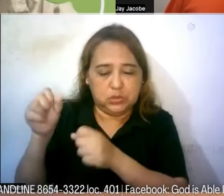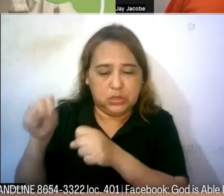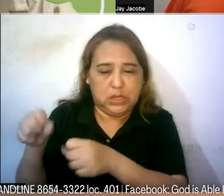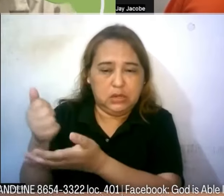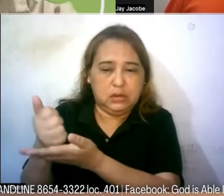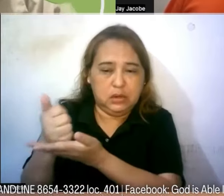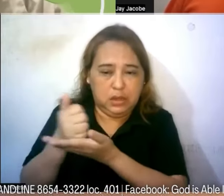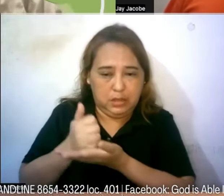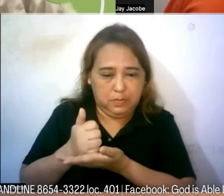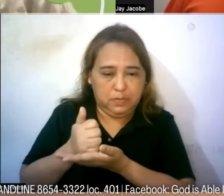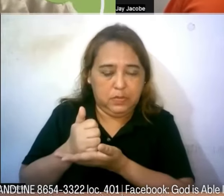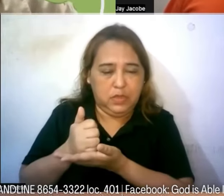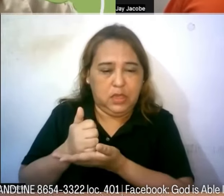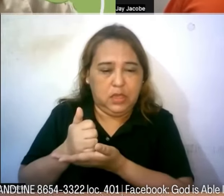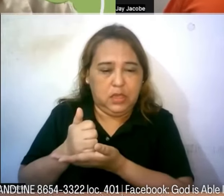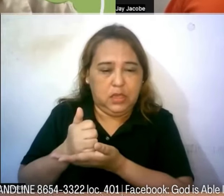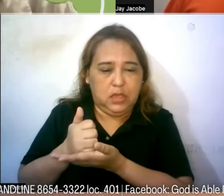para